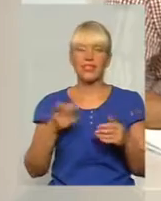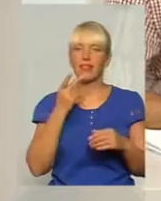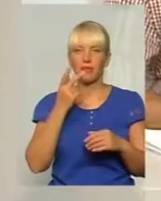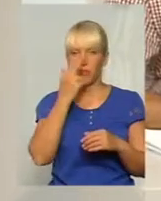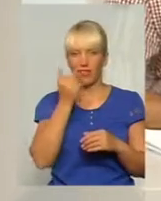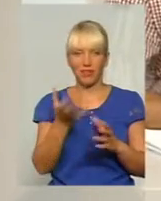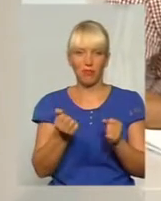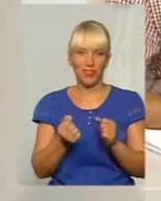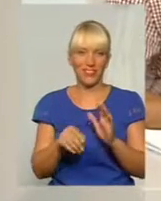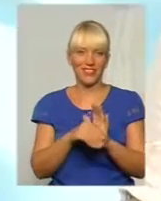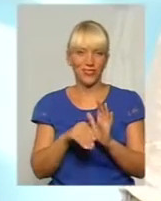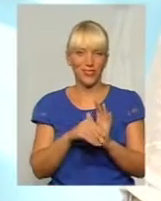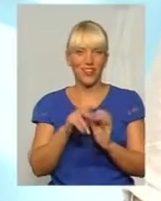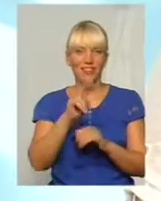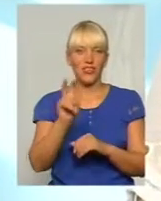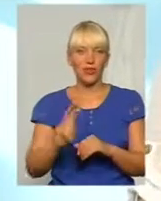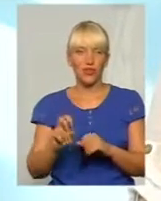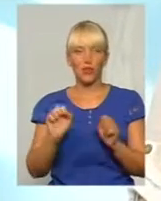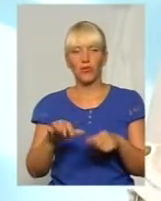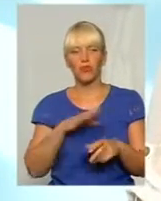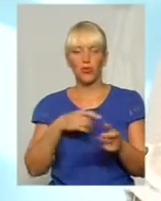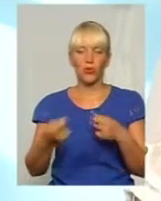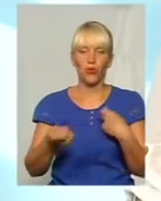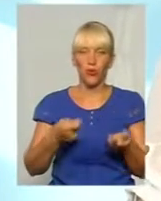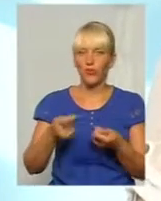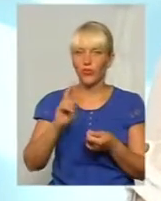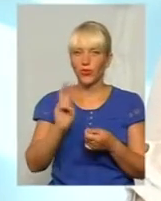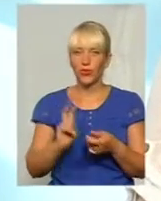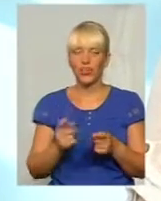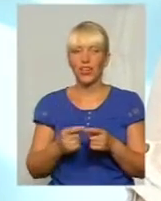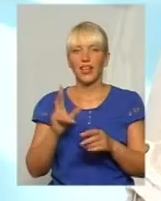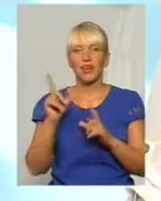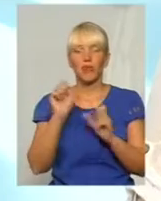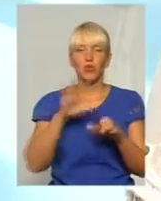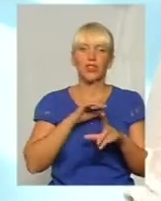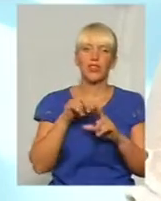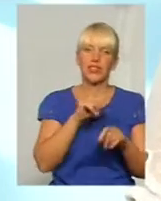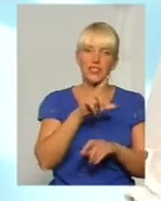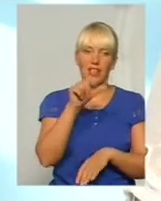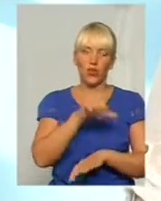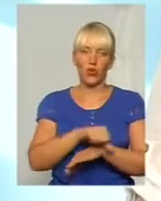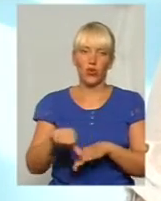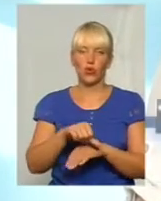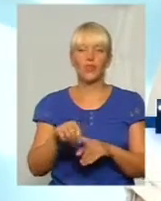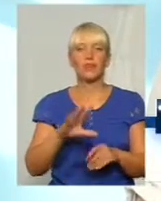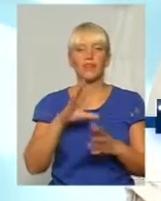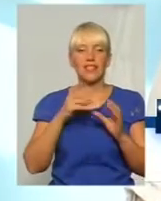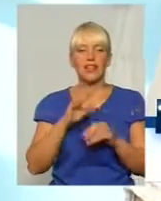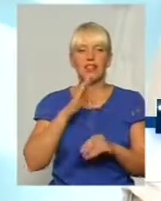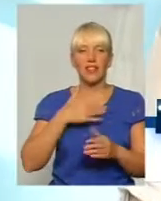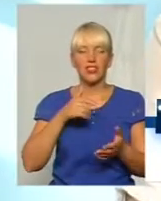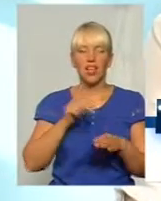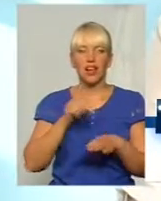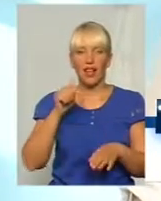Звикли оперувати, можливо, десь там їздять, я не знаю, за кордон. Я взагалі вважаю, що навіть наша реакція, присутніх